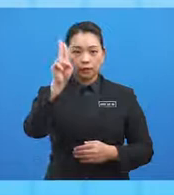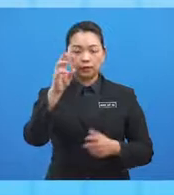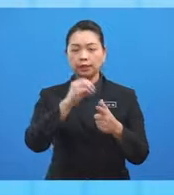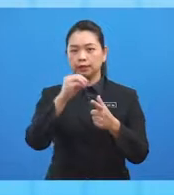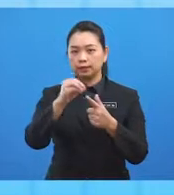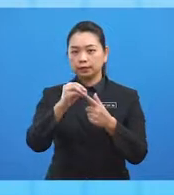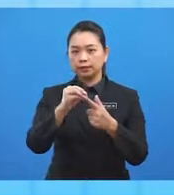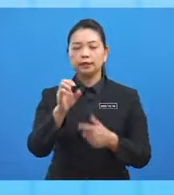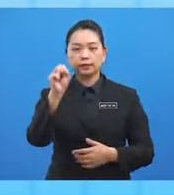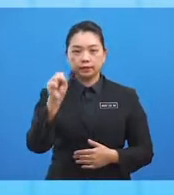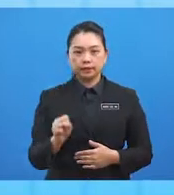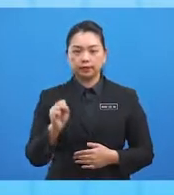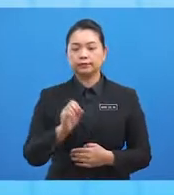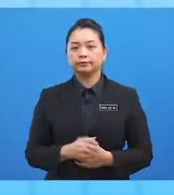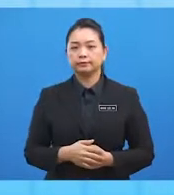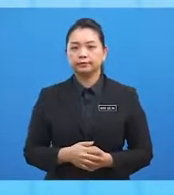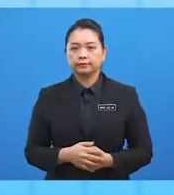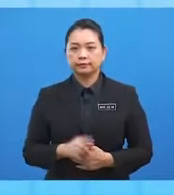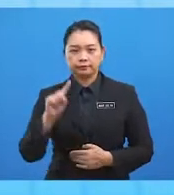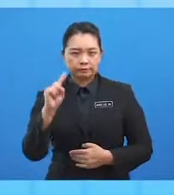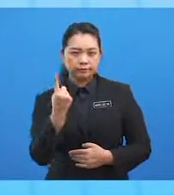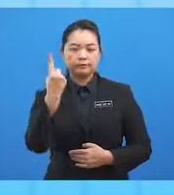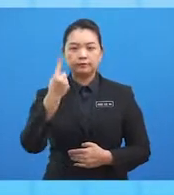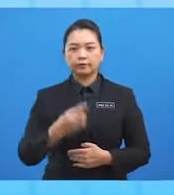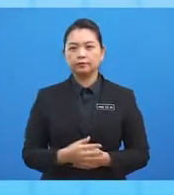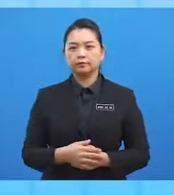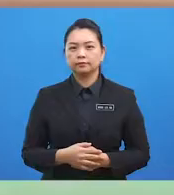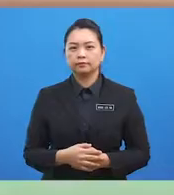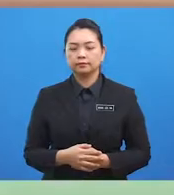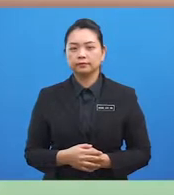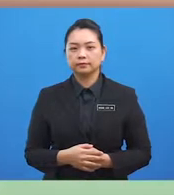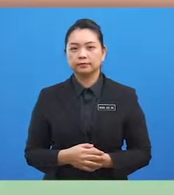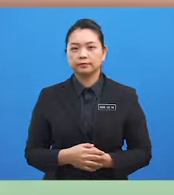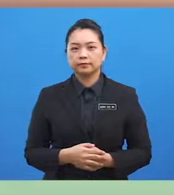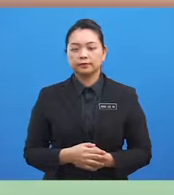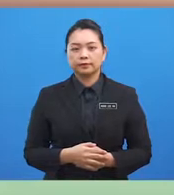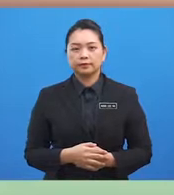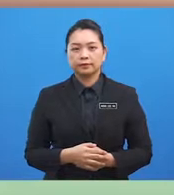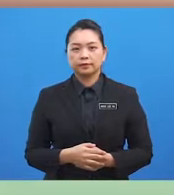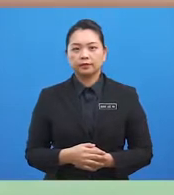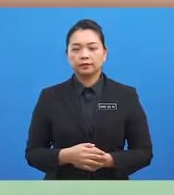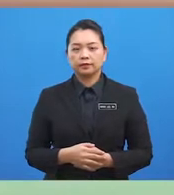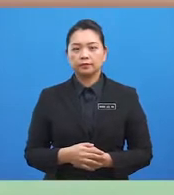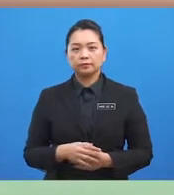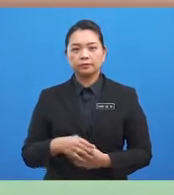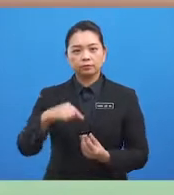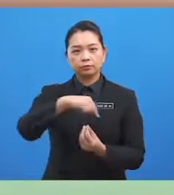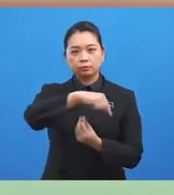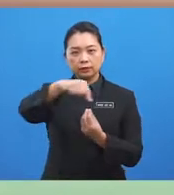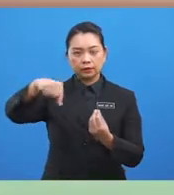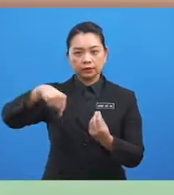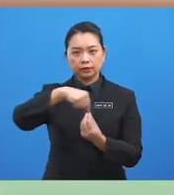90 darjah selatan sahaja. Murid-murid, bulatan yang